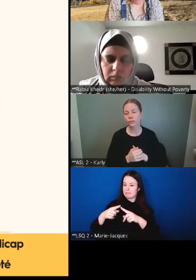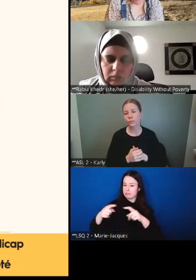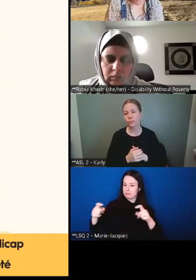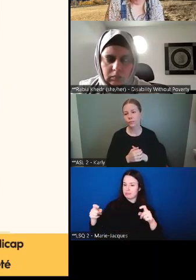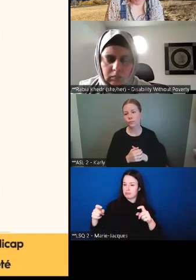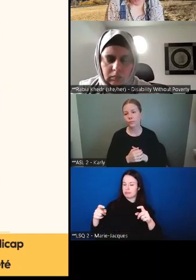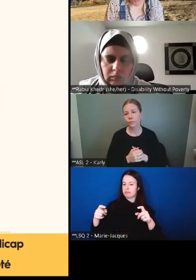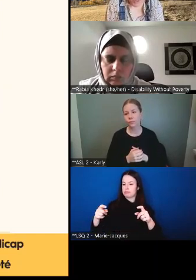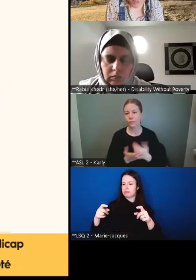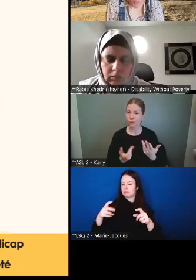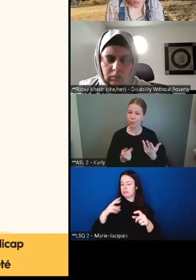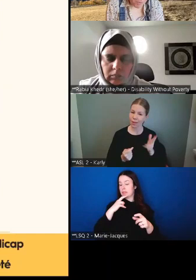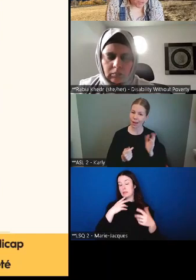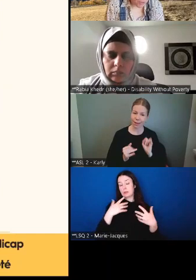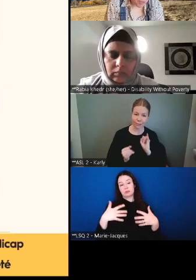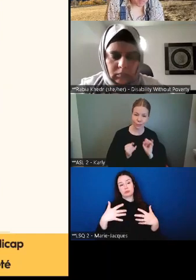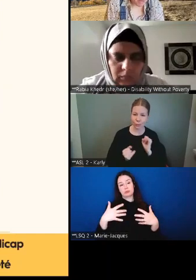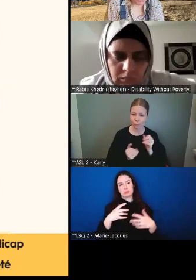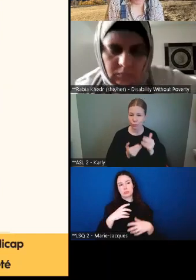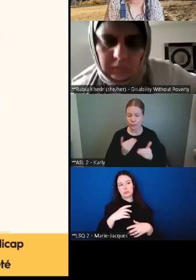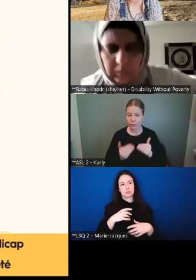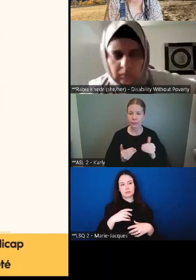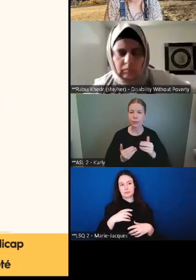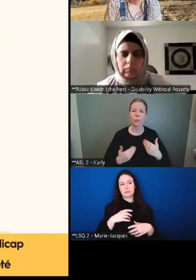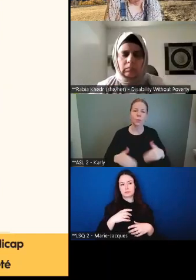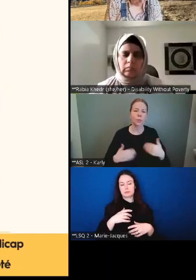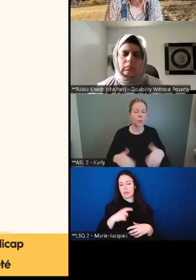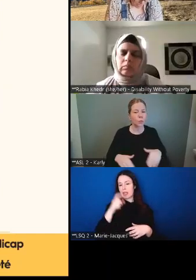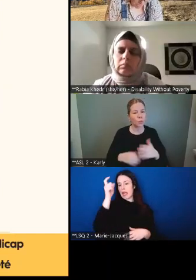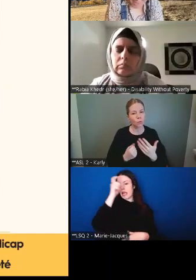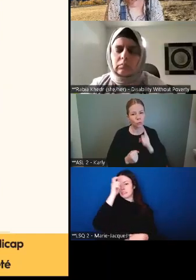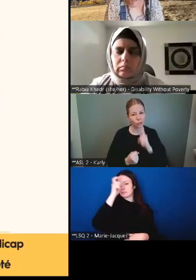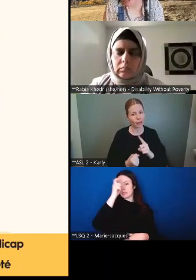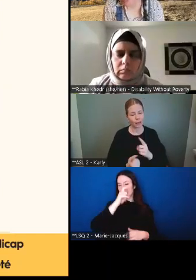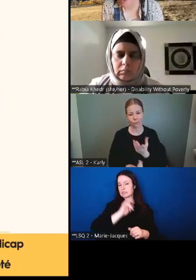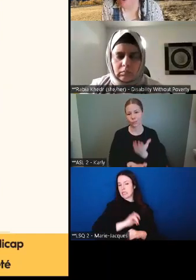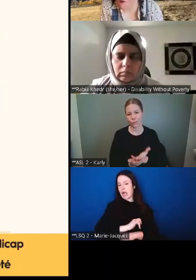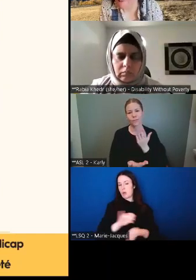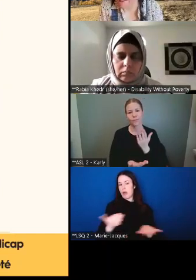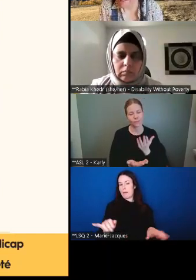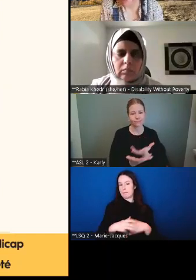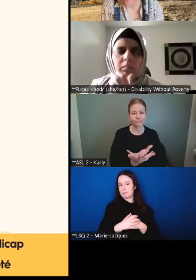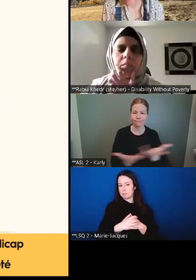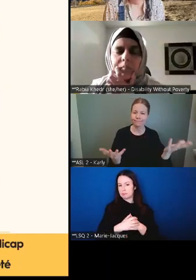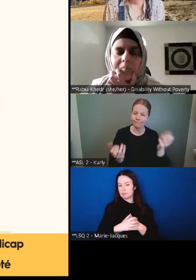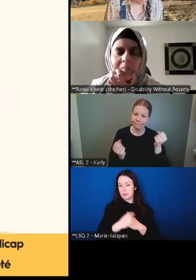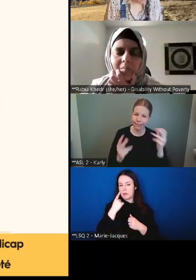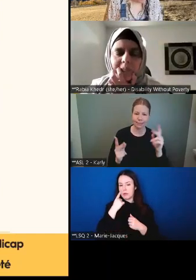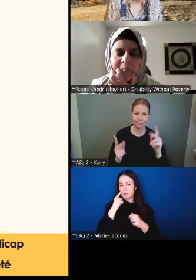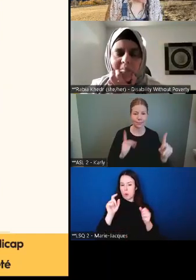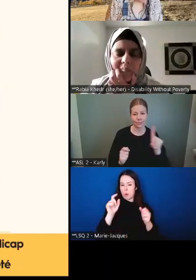expérience vraiment incroyable pour affirmer les choses dont nous parlons.